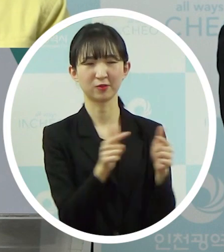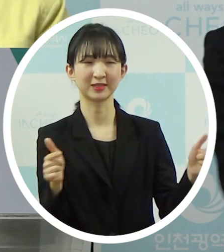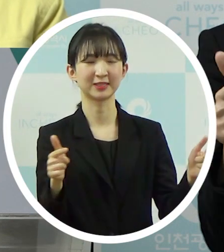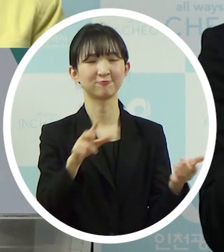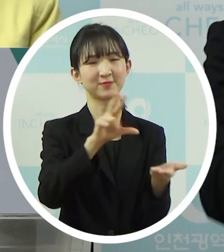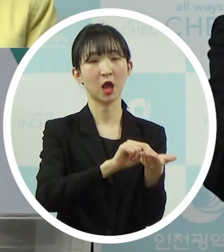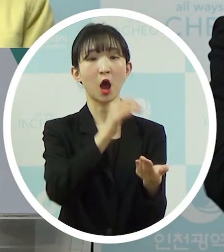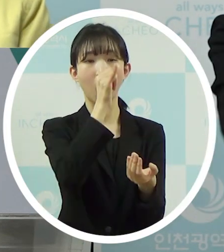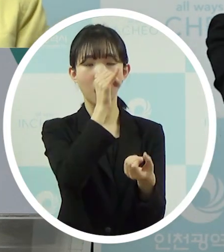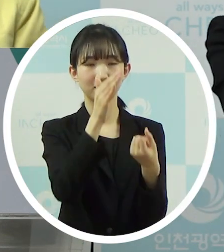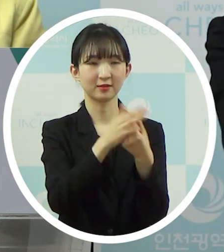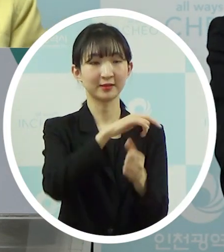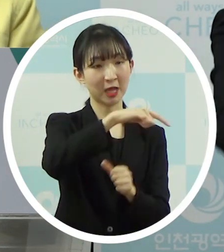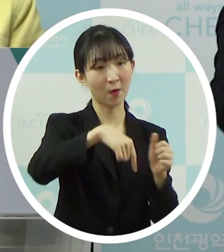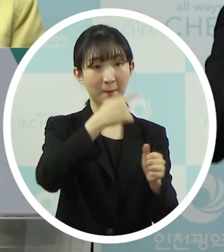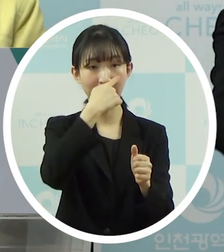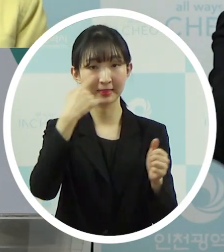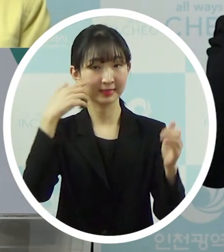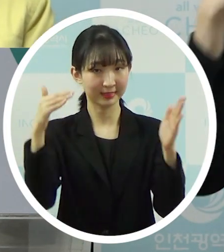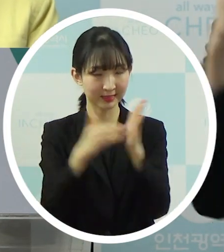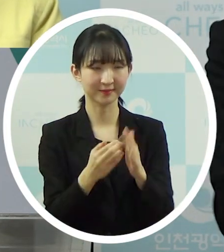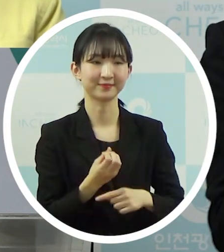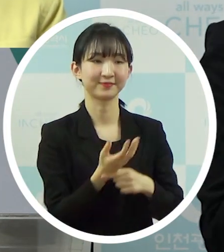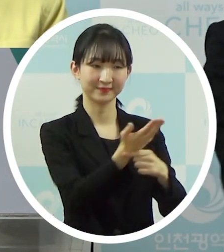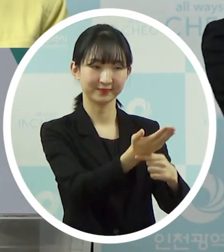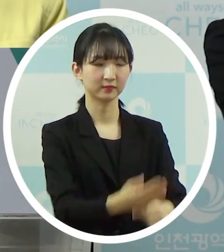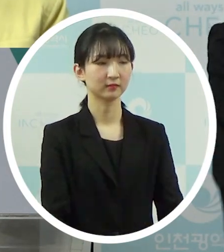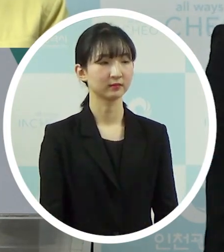구체적인 상황은 모니터링해서 알려드리겠습니다.